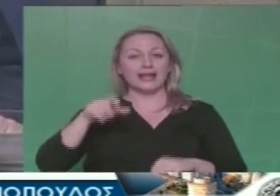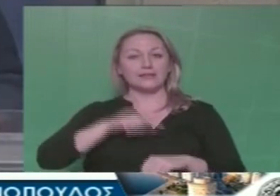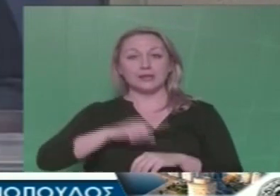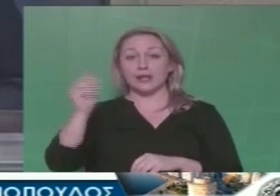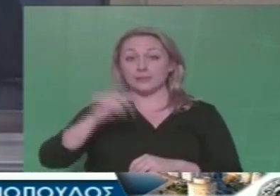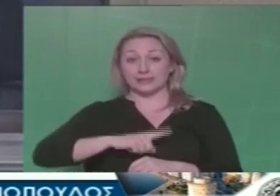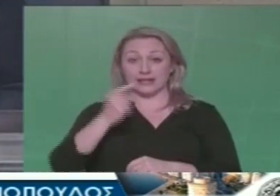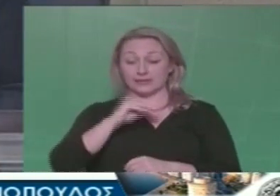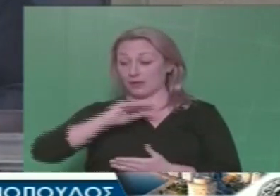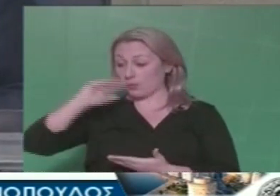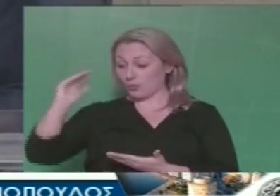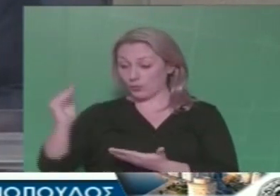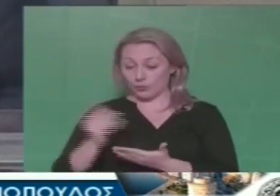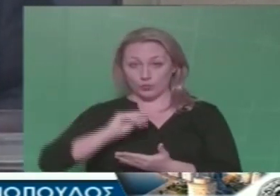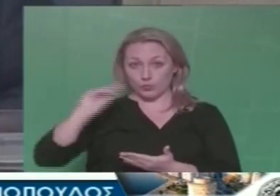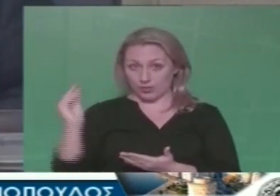πού δίνει.